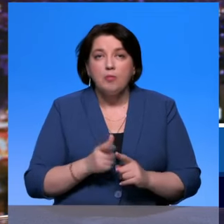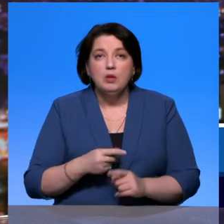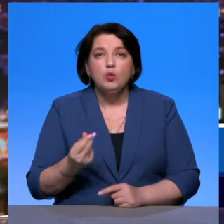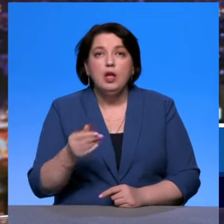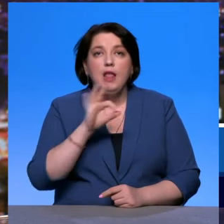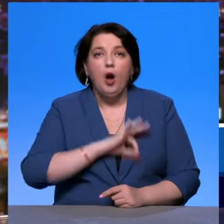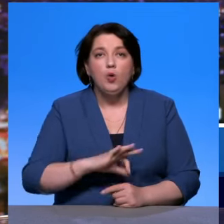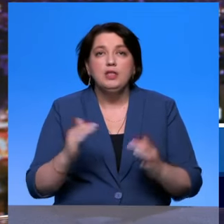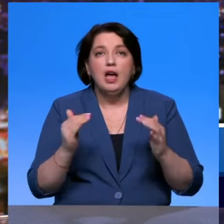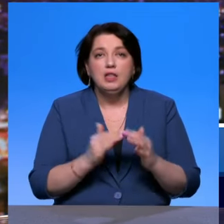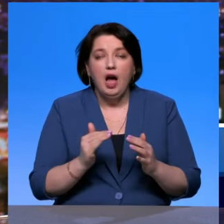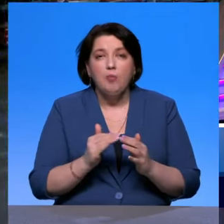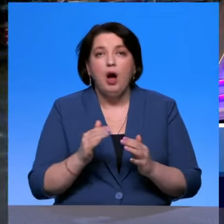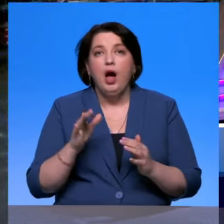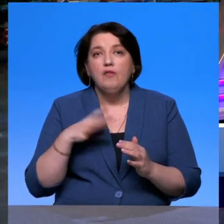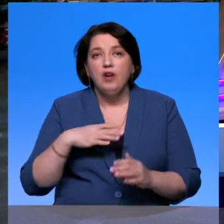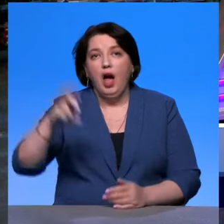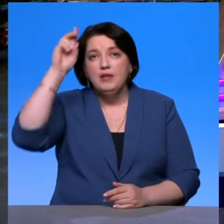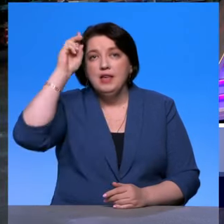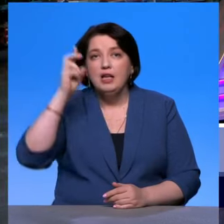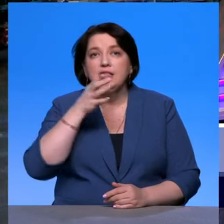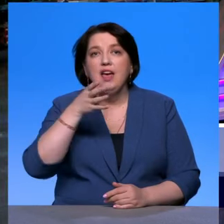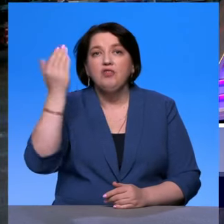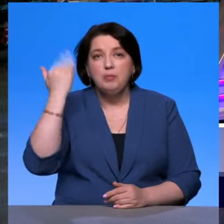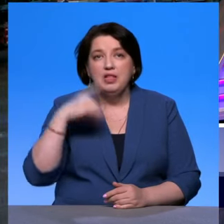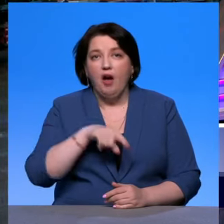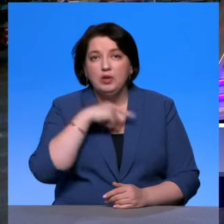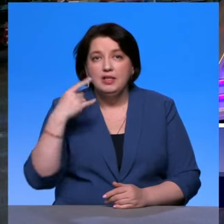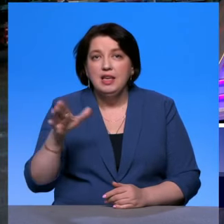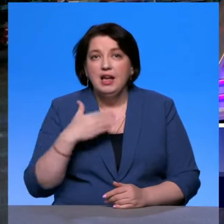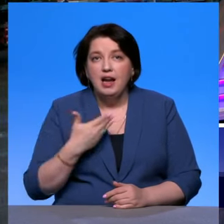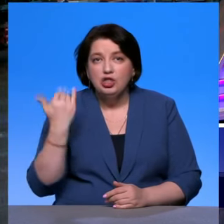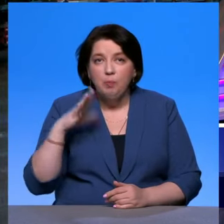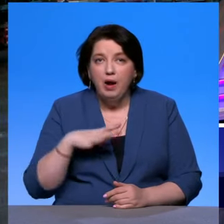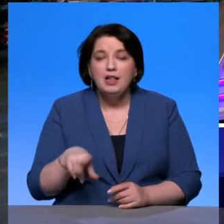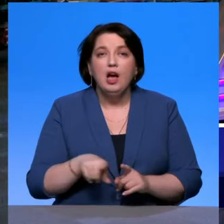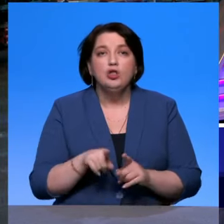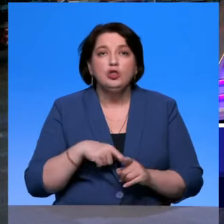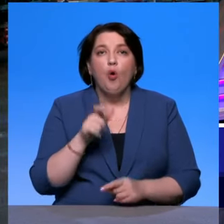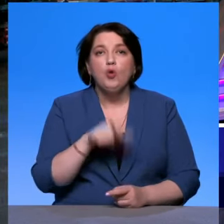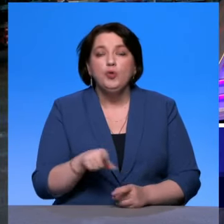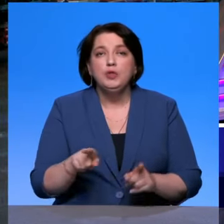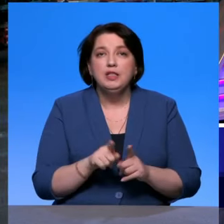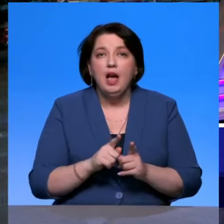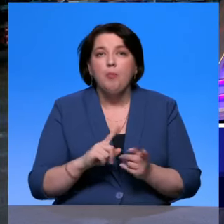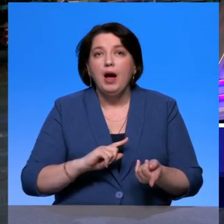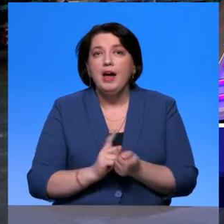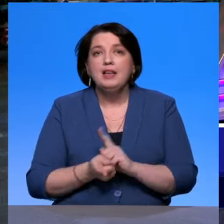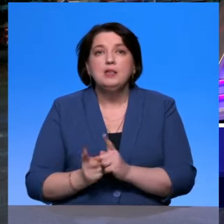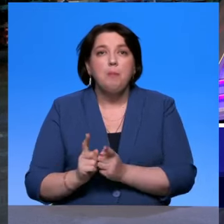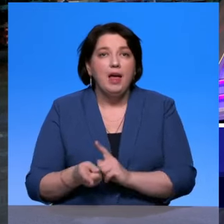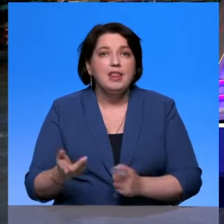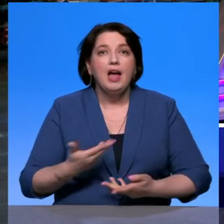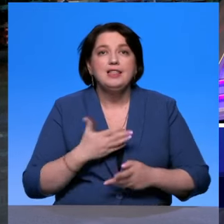рассчитаны на состоятельную публику. Рабочие там посменно не жили вообще в таких домах.